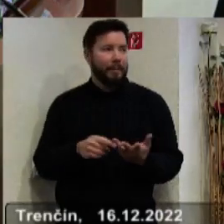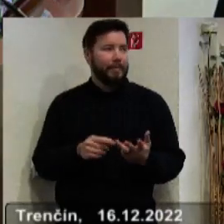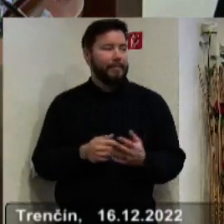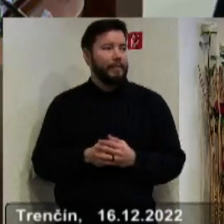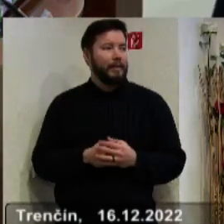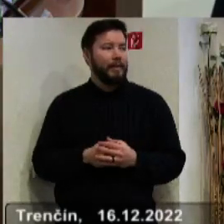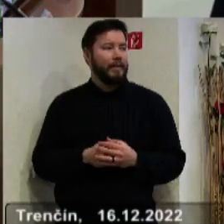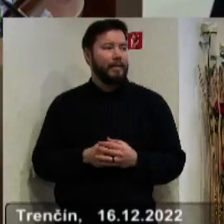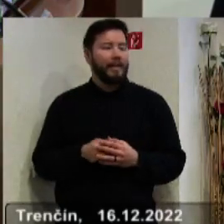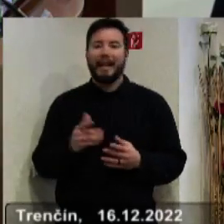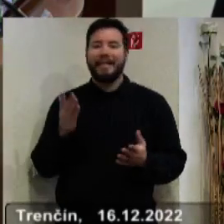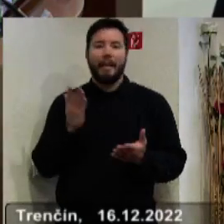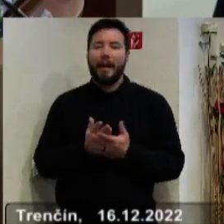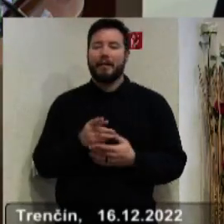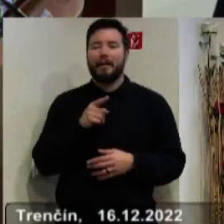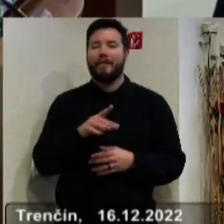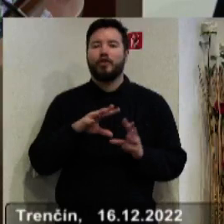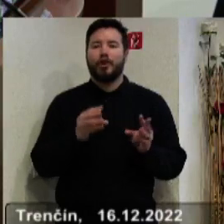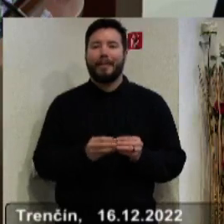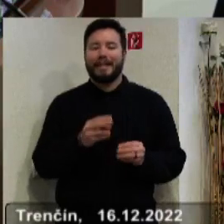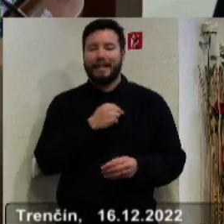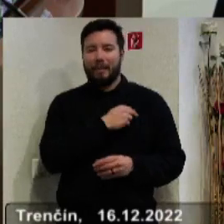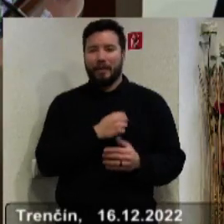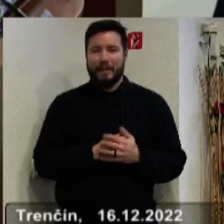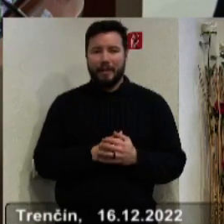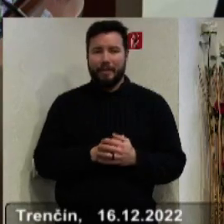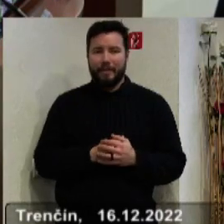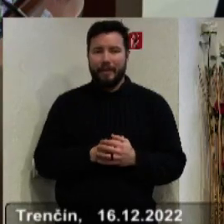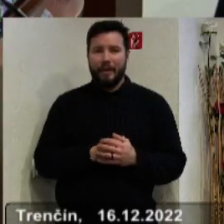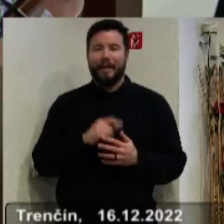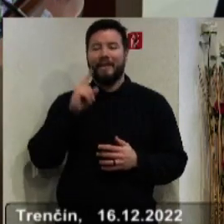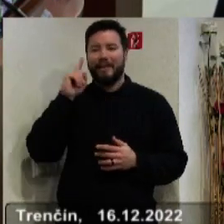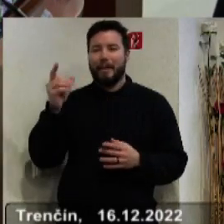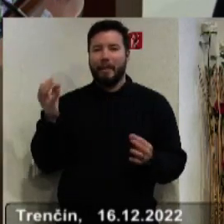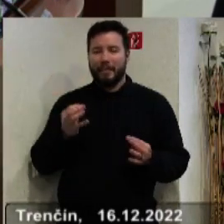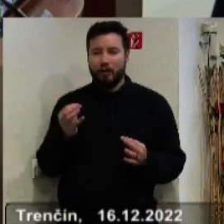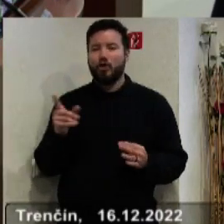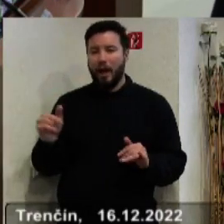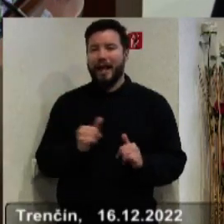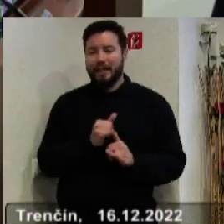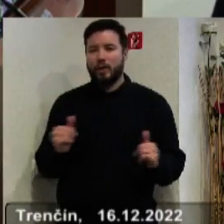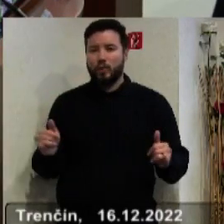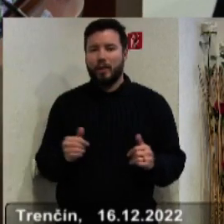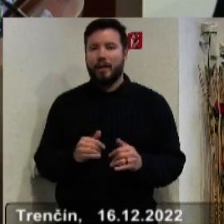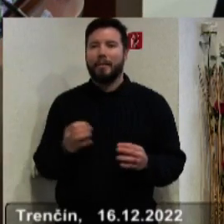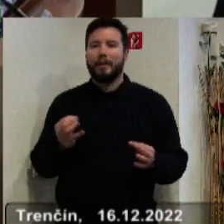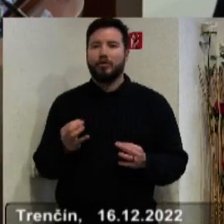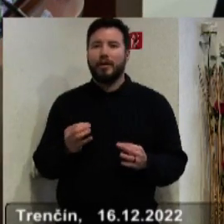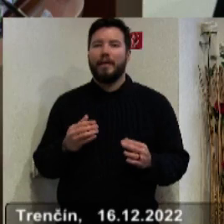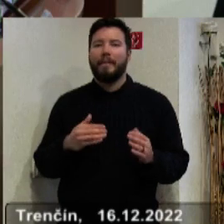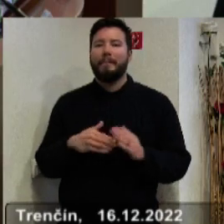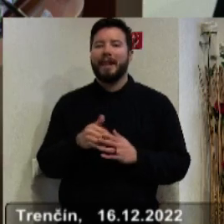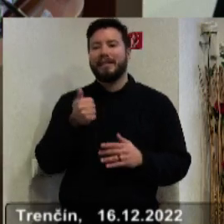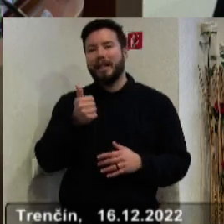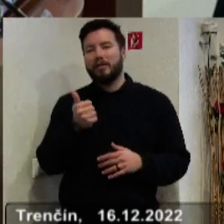Nie sú kategórie všeobecných nemocníc. A veľmi dobre vieme, že nie sú preto, lebo sú tam jedno, maximálne dve alebo tri